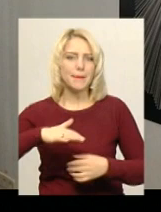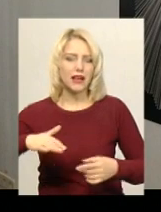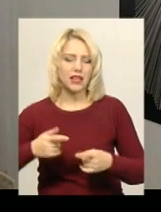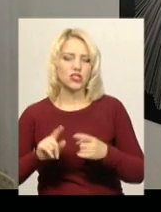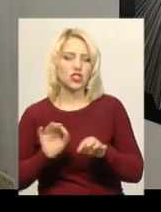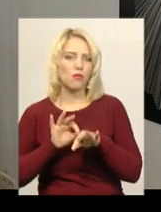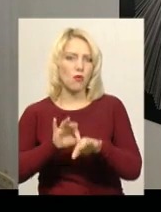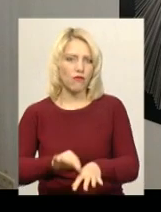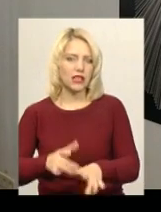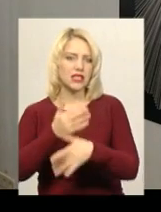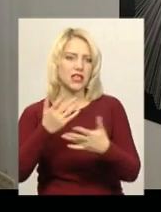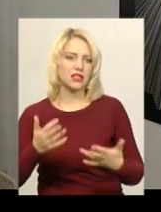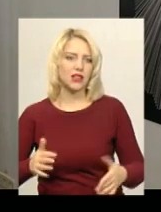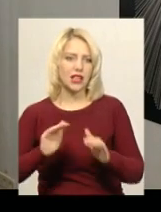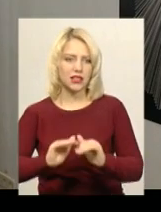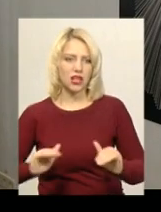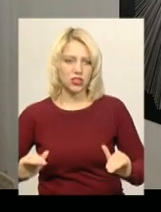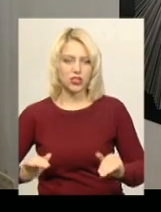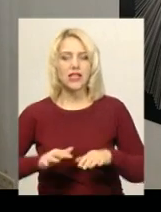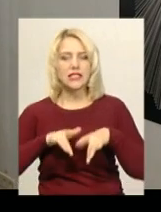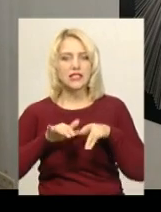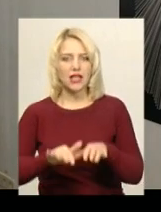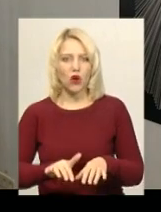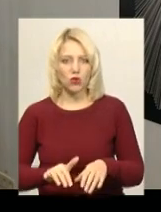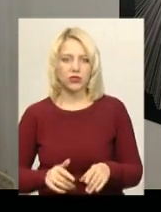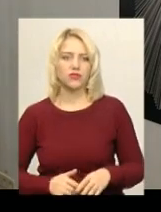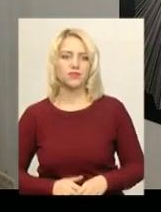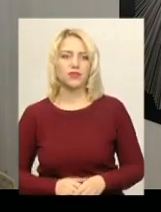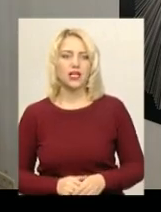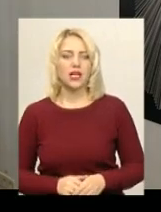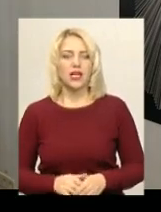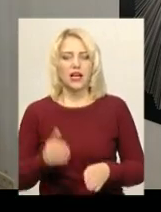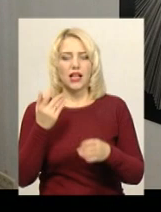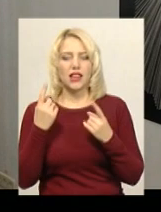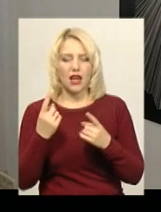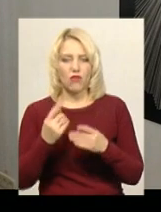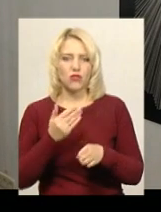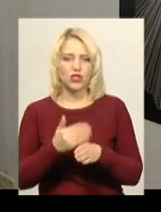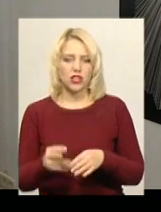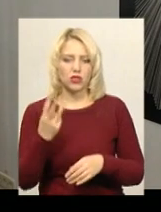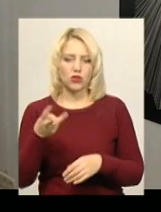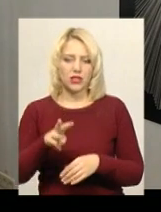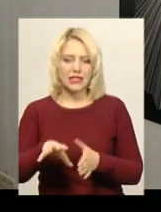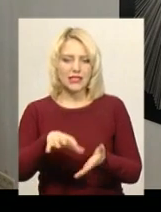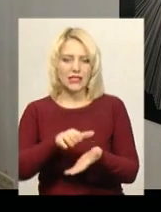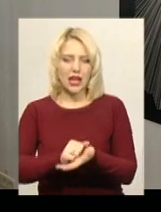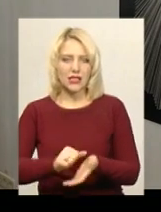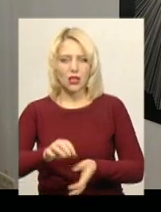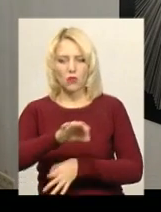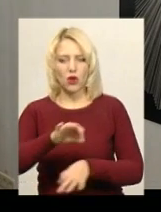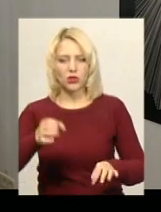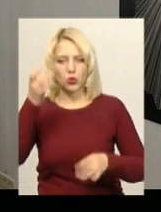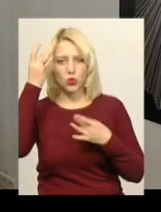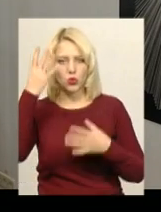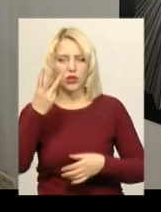проведення різноманітних дитячих заходів. Левого частку 3 зайняли проєкти культури і ще